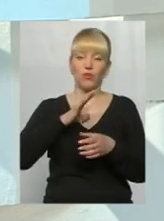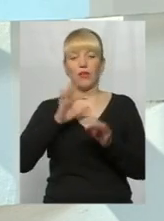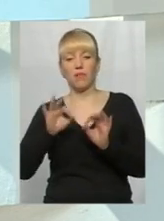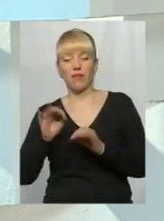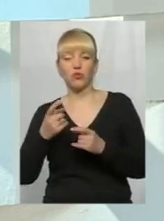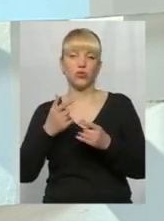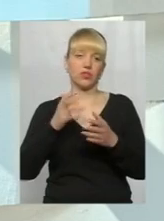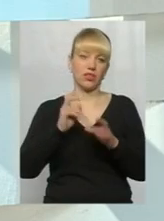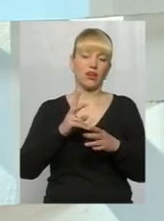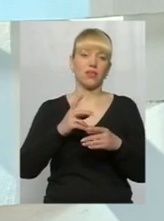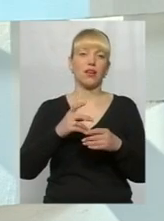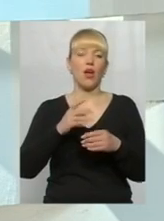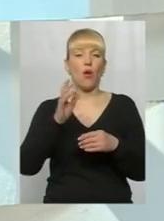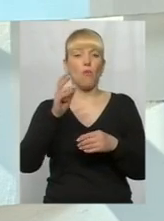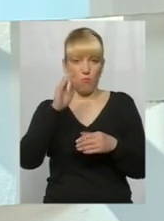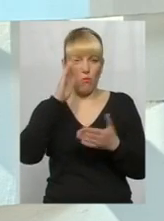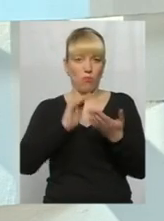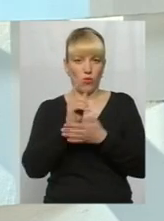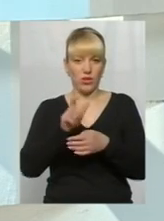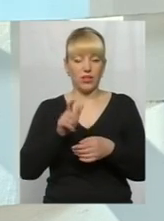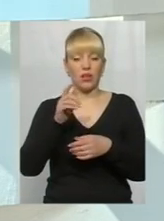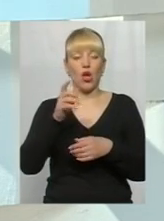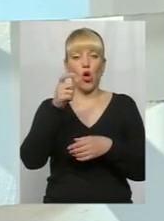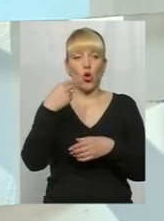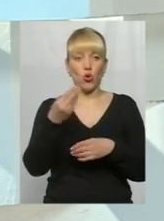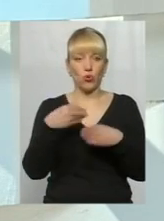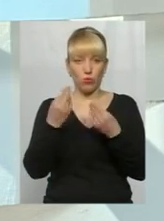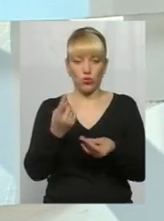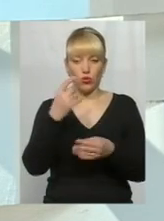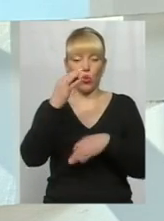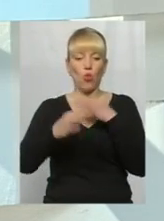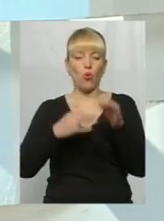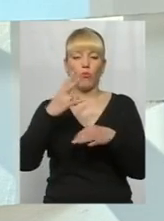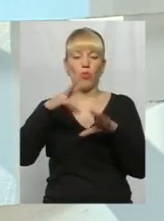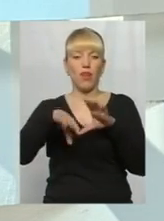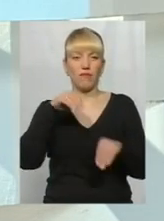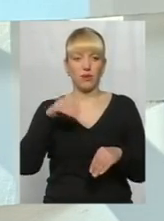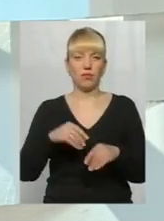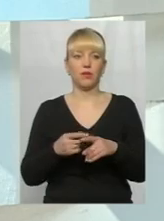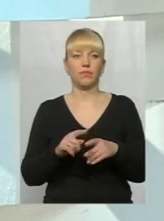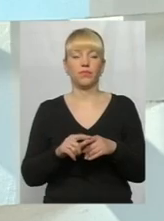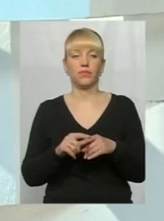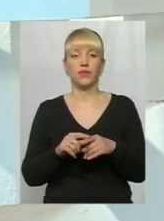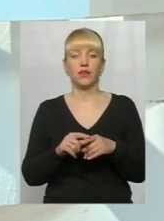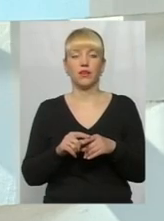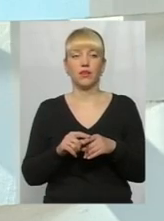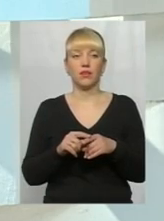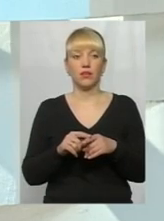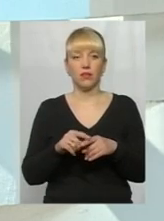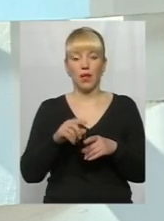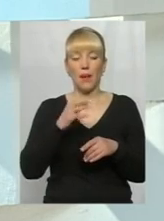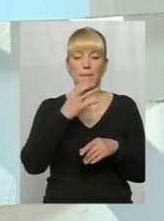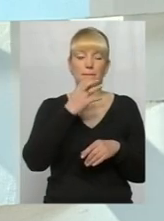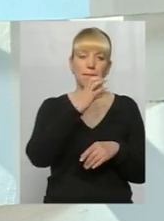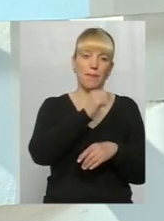ні, не як кожен політик, але й багато хто з політиків, от йому дають добу на вибір, от що він собі вибирає, пекло чи рань? Ну, політик походив, походив,